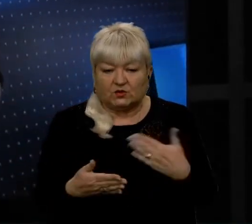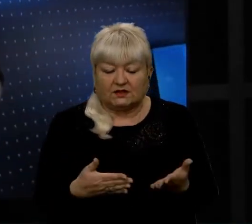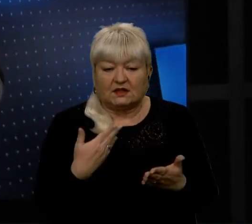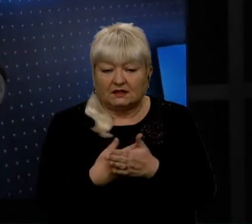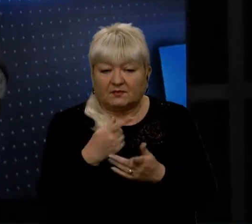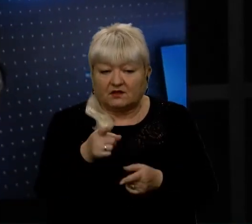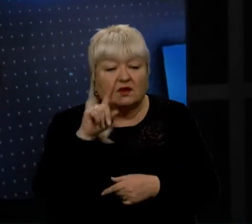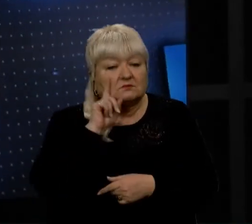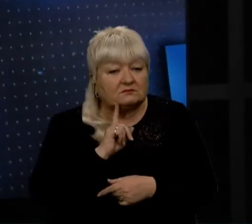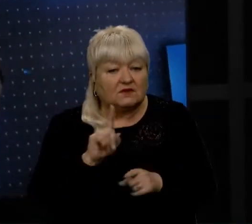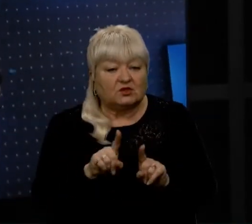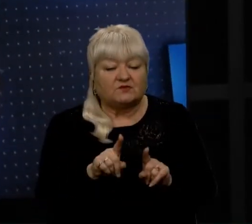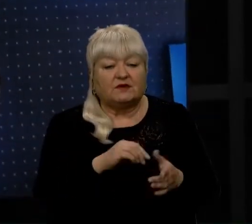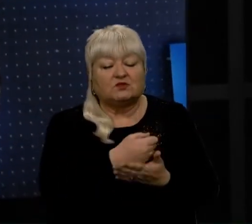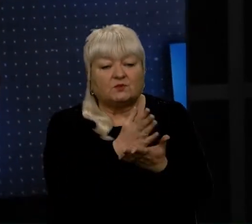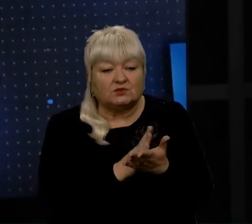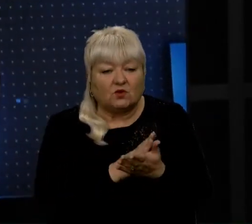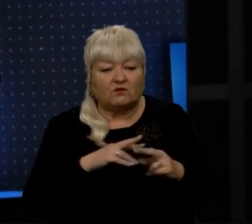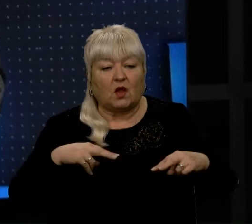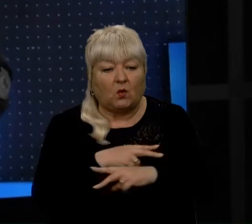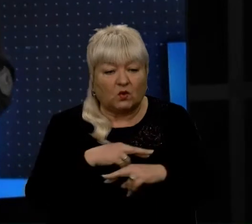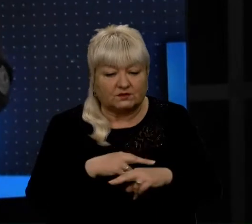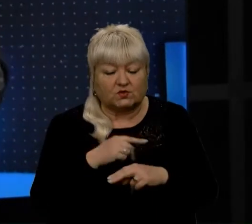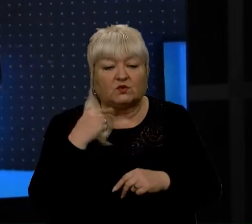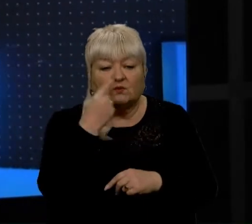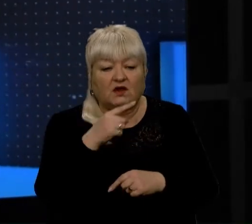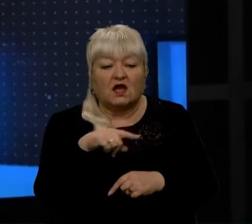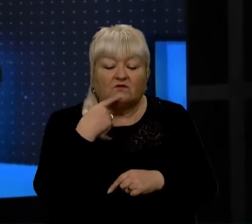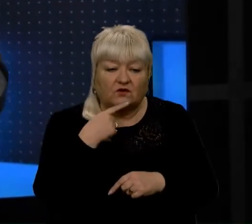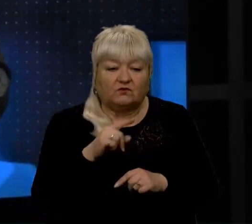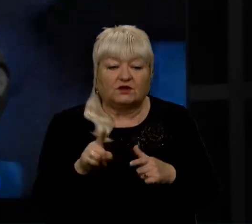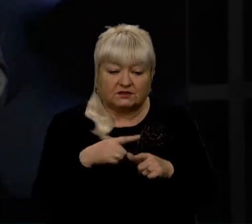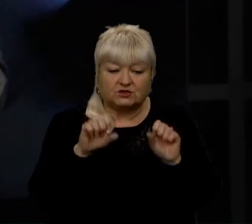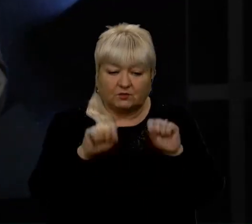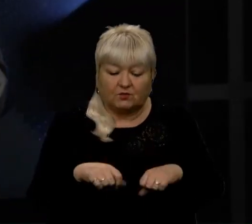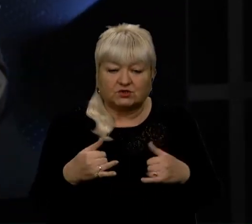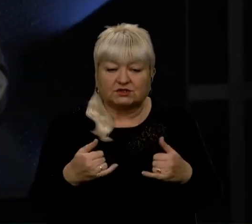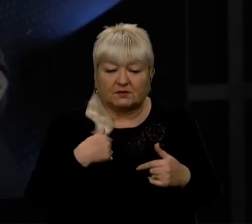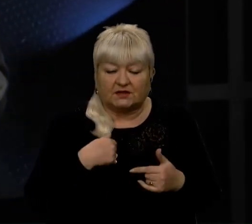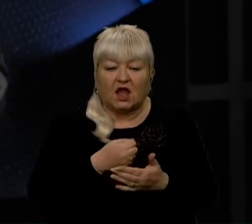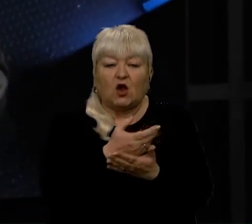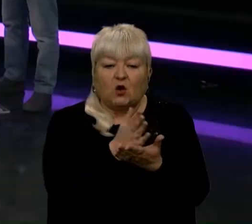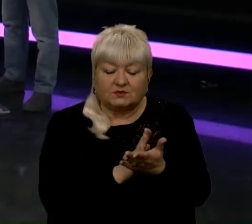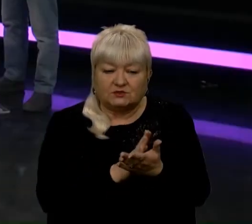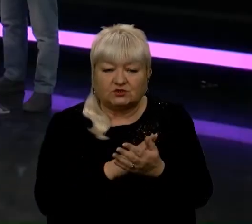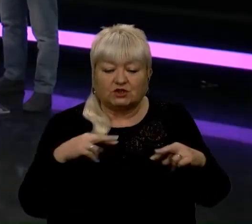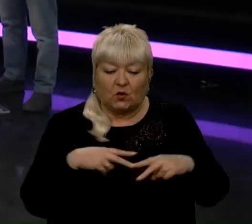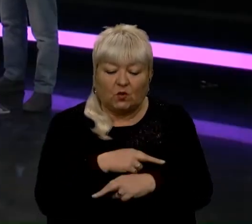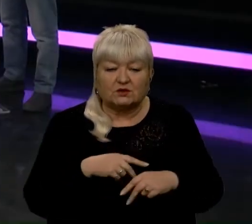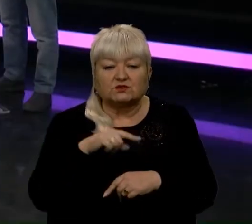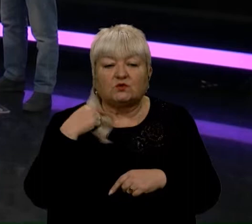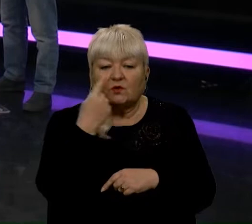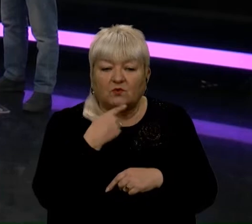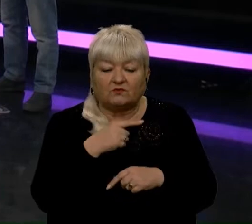вам зручніше, щоб вас обслуговували угорською мовою. І ви кажете, чи могли б ви мене обслуговувати угорською мовою до продавця, чи вибираєте